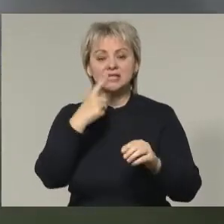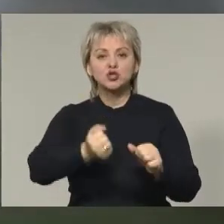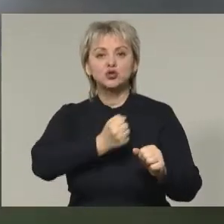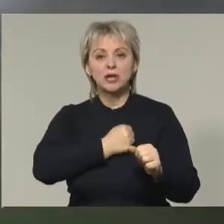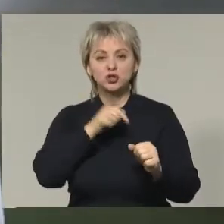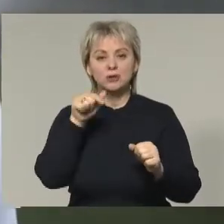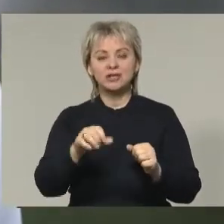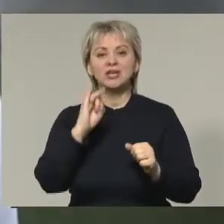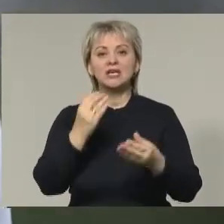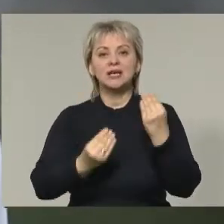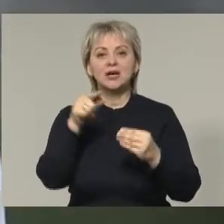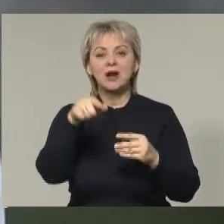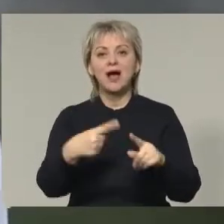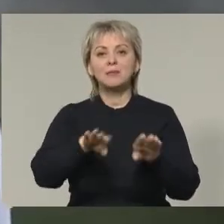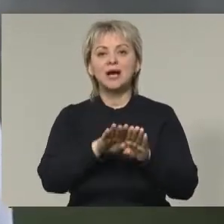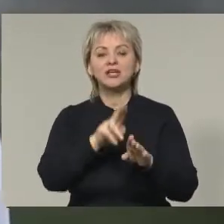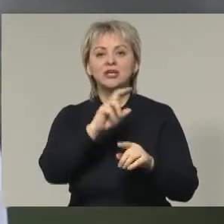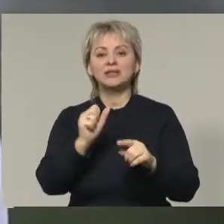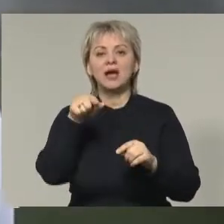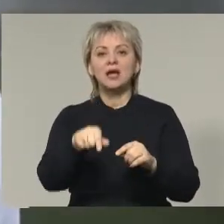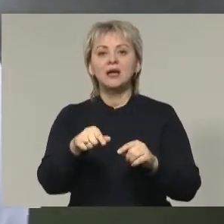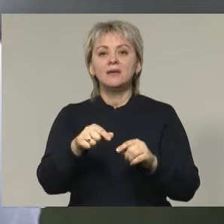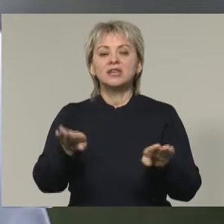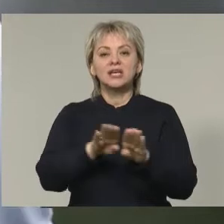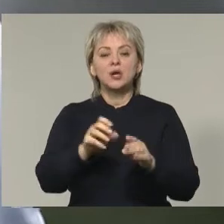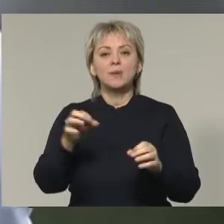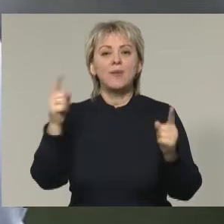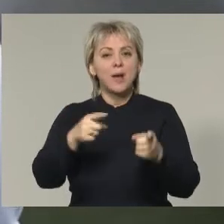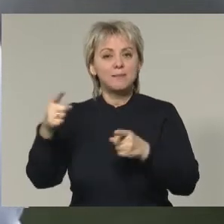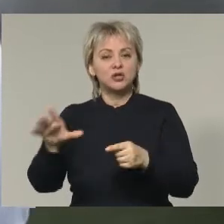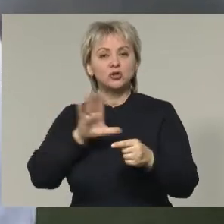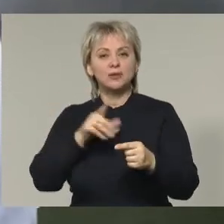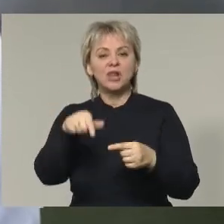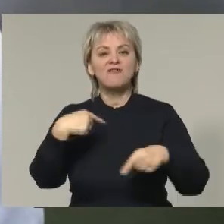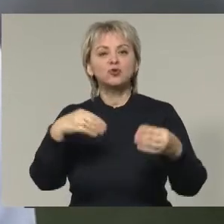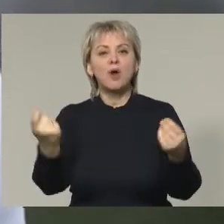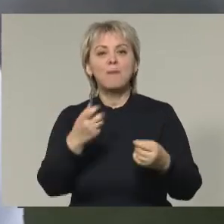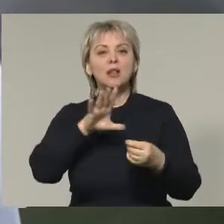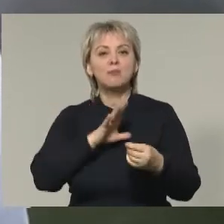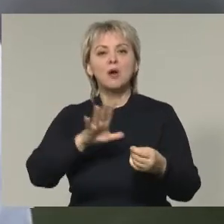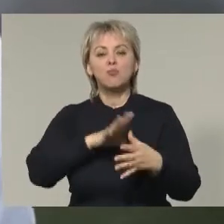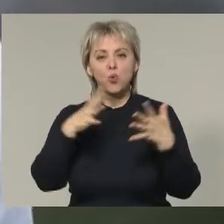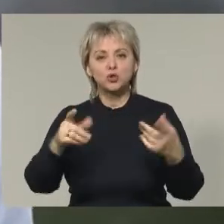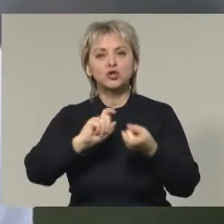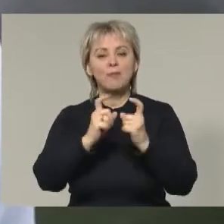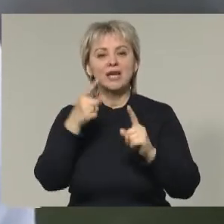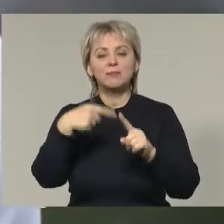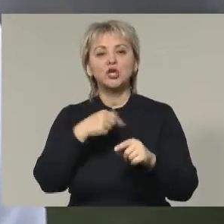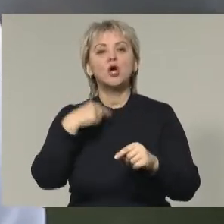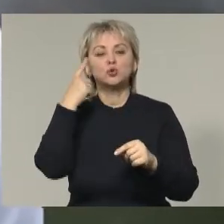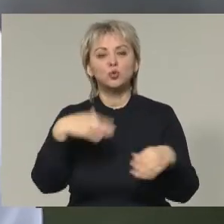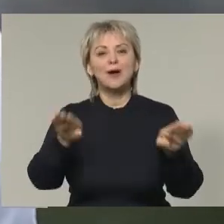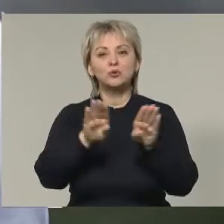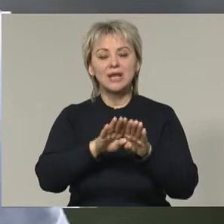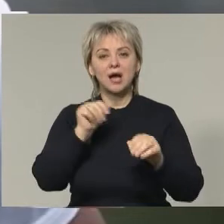сожалению. И игра свалилась на какие-то отрывки, такие рваные моменты. И футбола было мало, а было больше борьбы. Поэтому, я думаю,